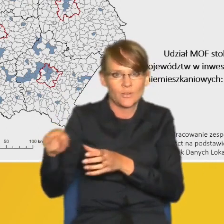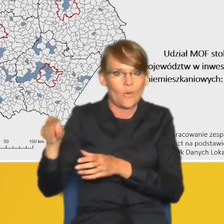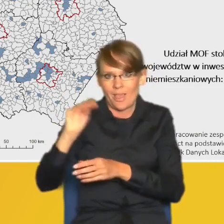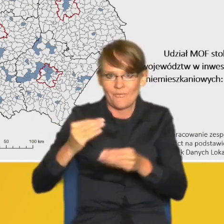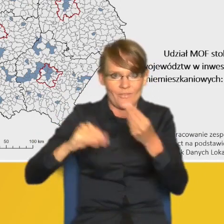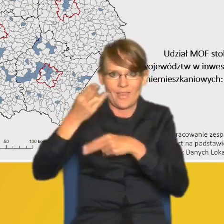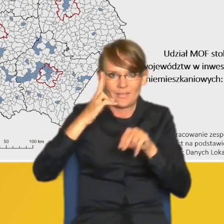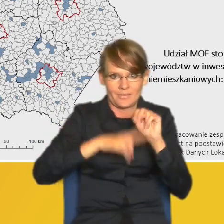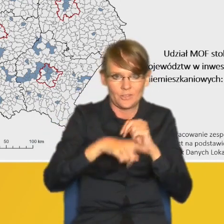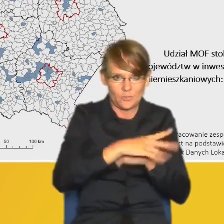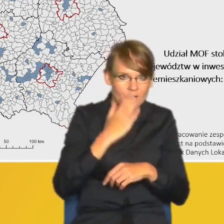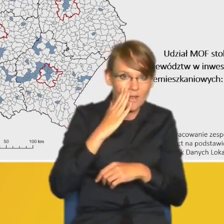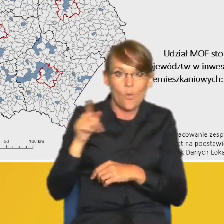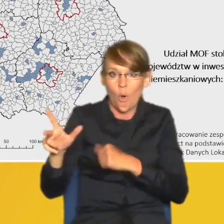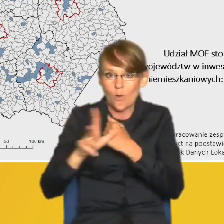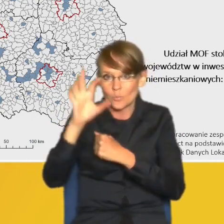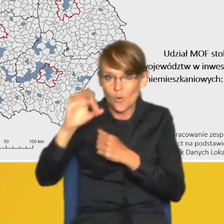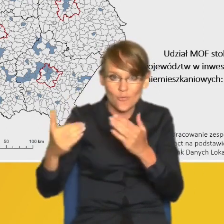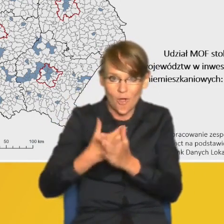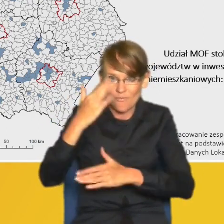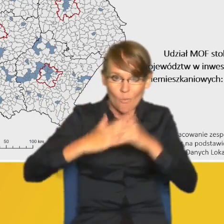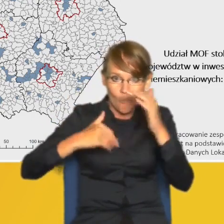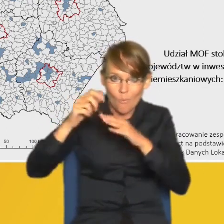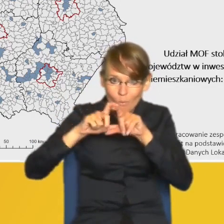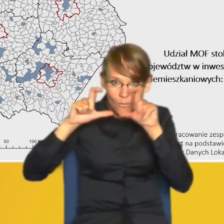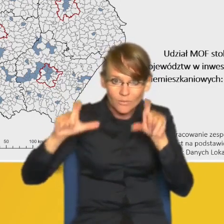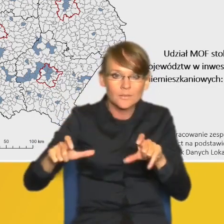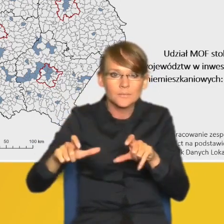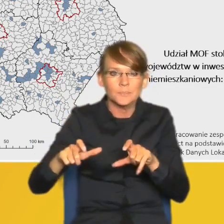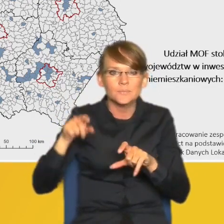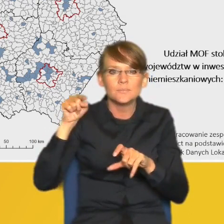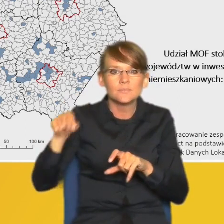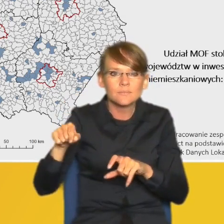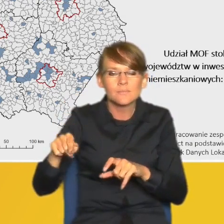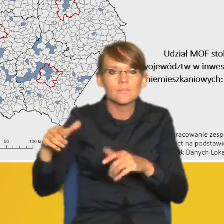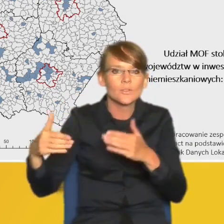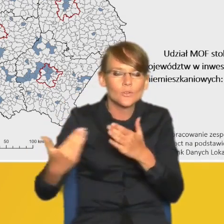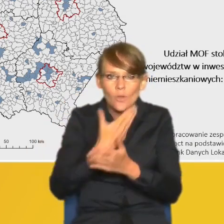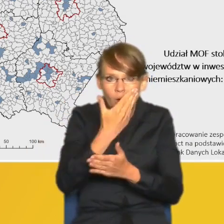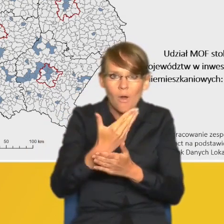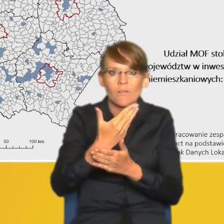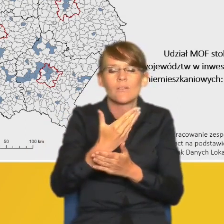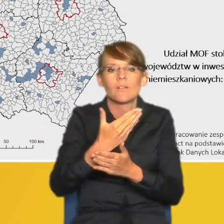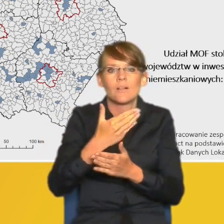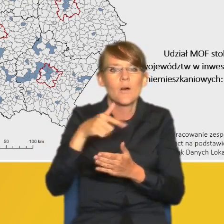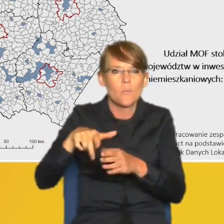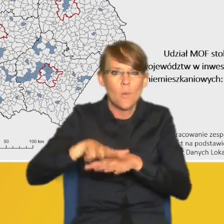tym przypadku 80% nowych inwestycji przez pryzmat kubatury nowych i rozbudowanych